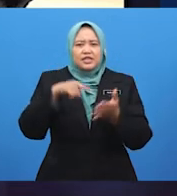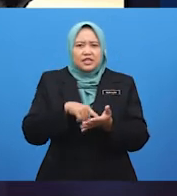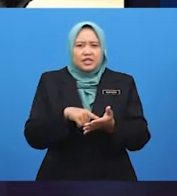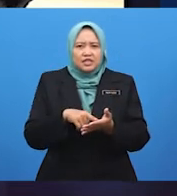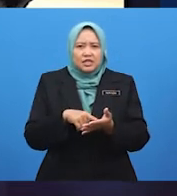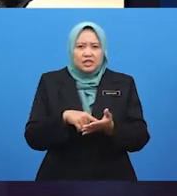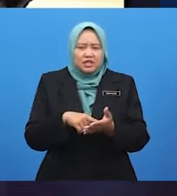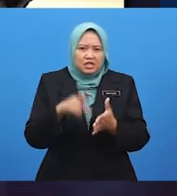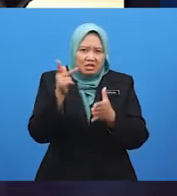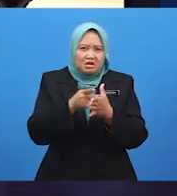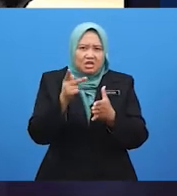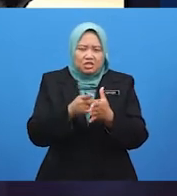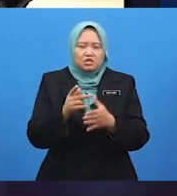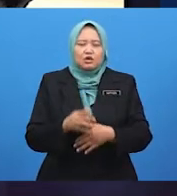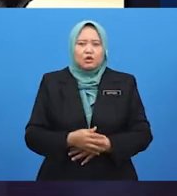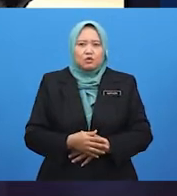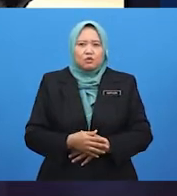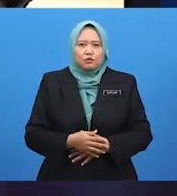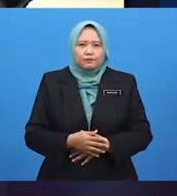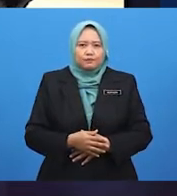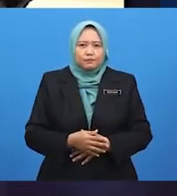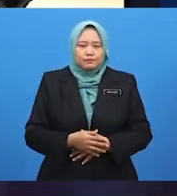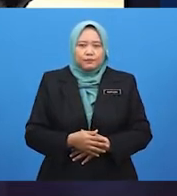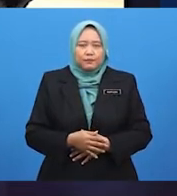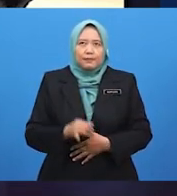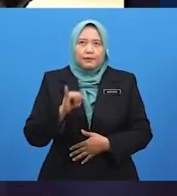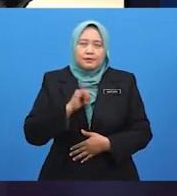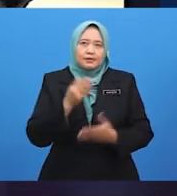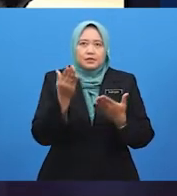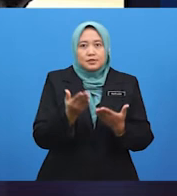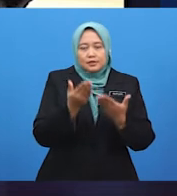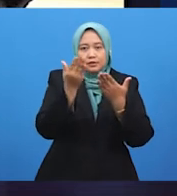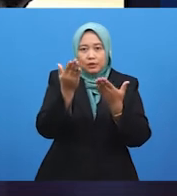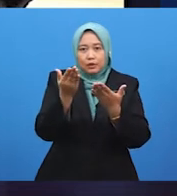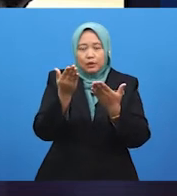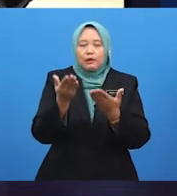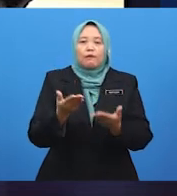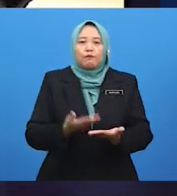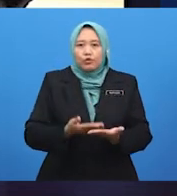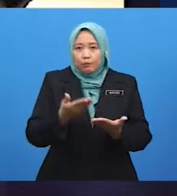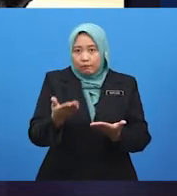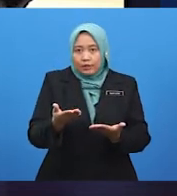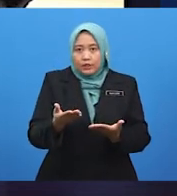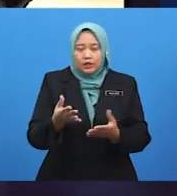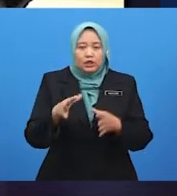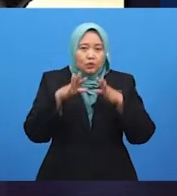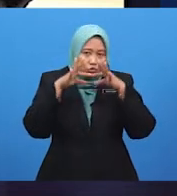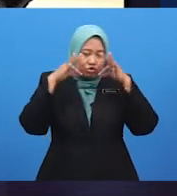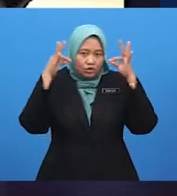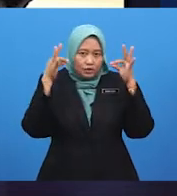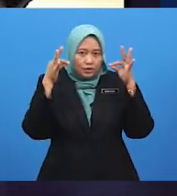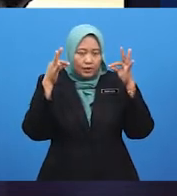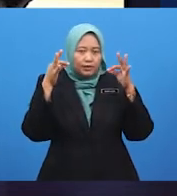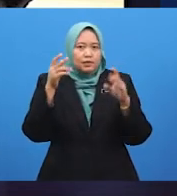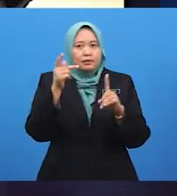ala terhadap bulu kucing. Saya cadangkan kita ke rumah doktor Tan untuk meminta bantuannya. Beliau ialah